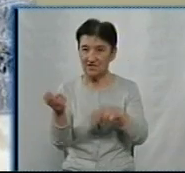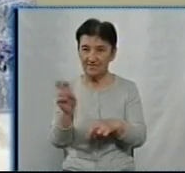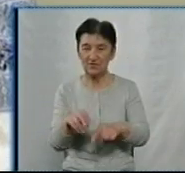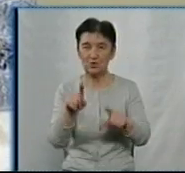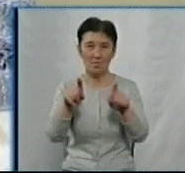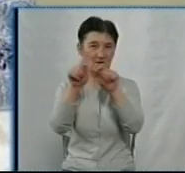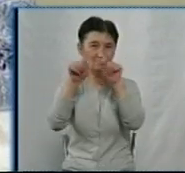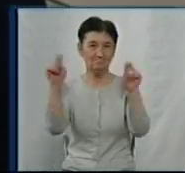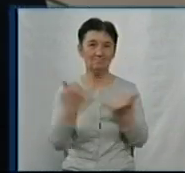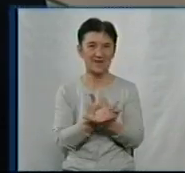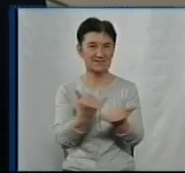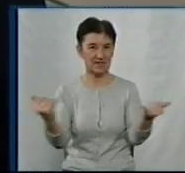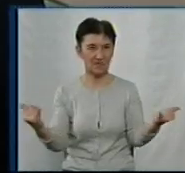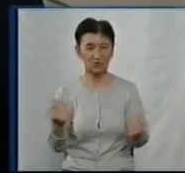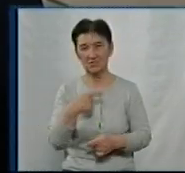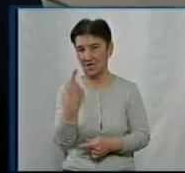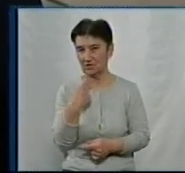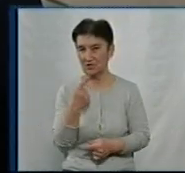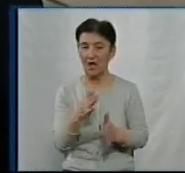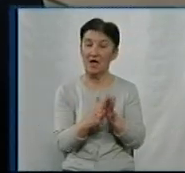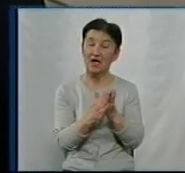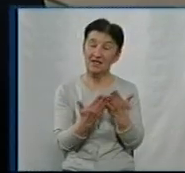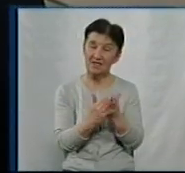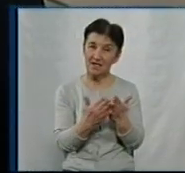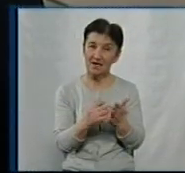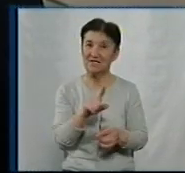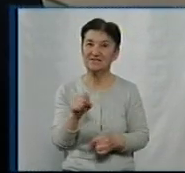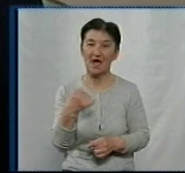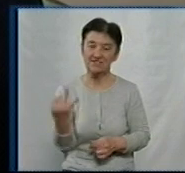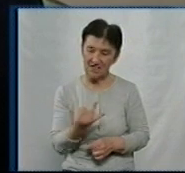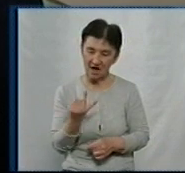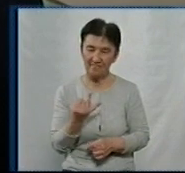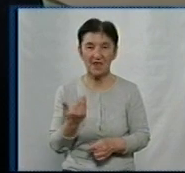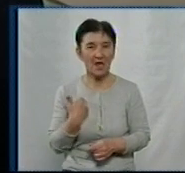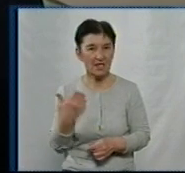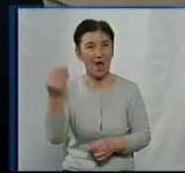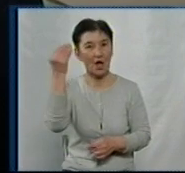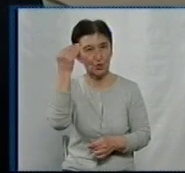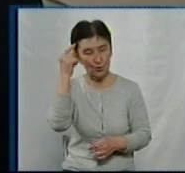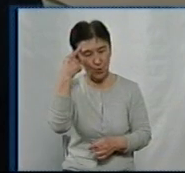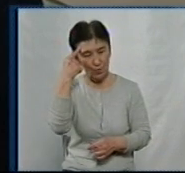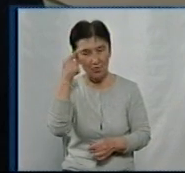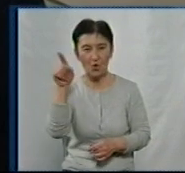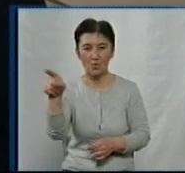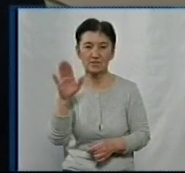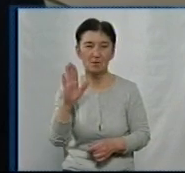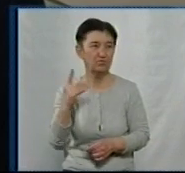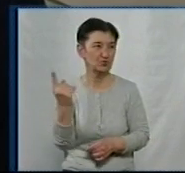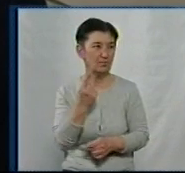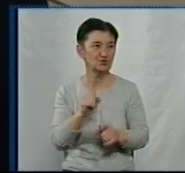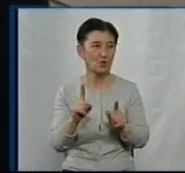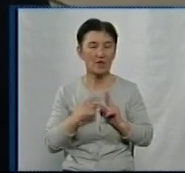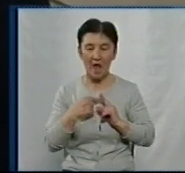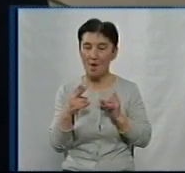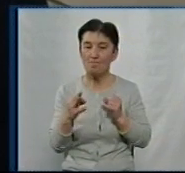презентацію кажуть так. Книга зацікавила. Я думаю, що вона буде першою в черзі, яку я прочитаю.